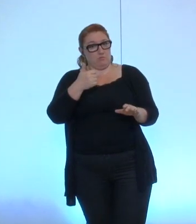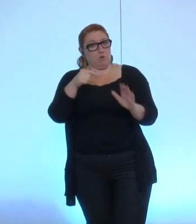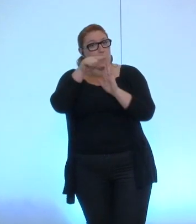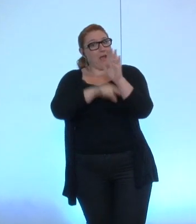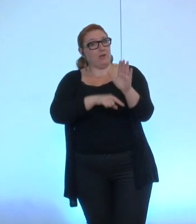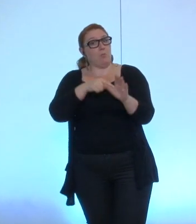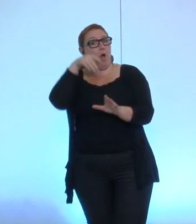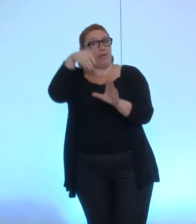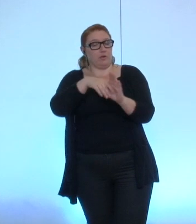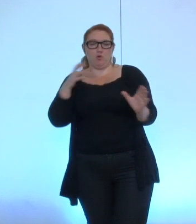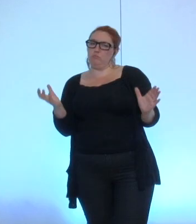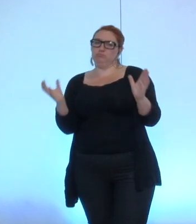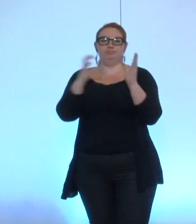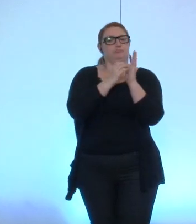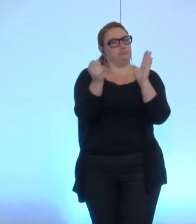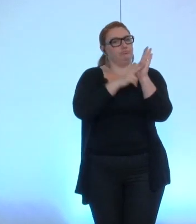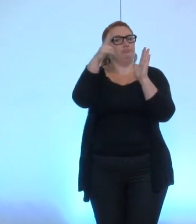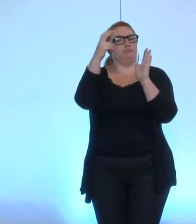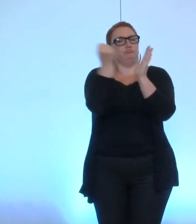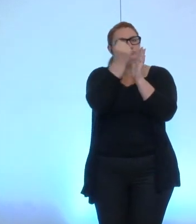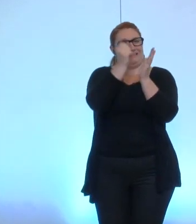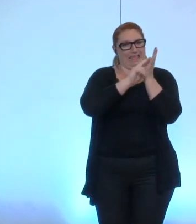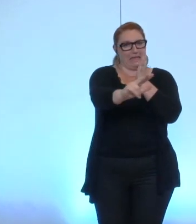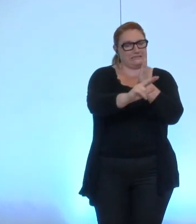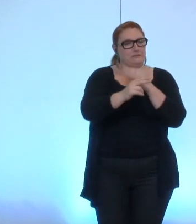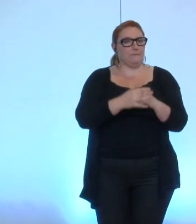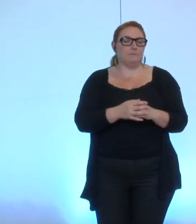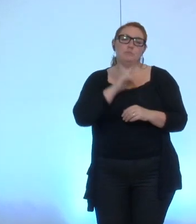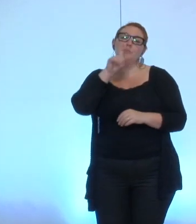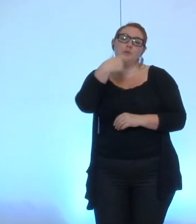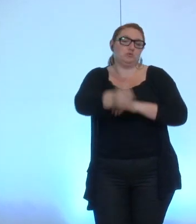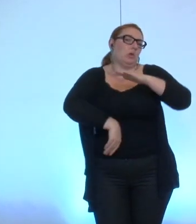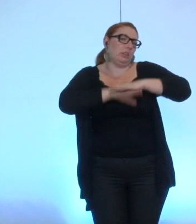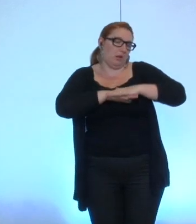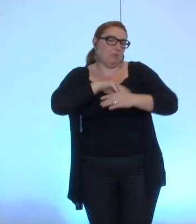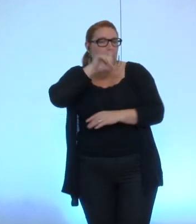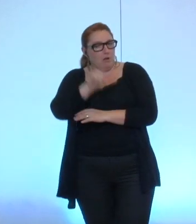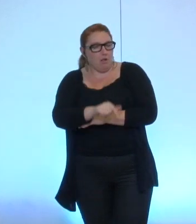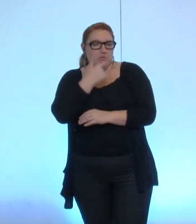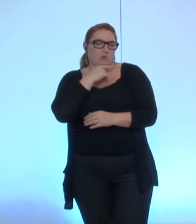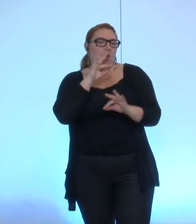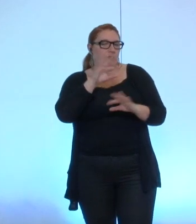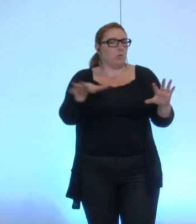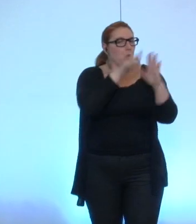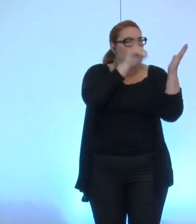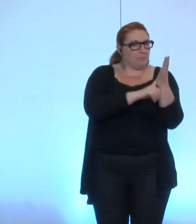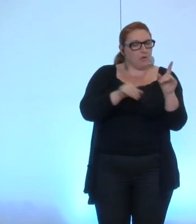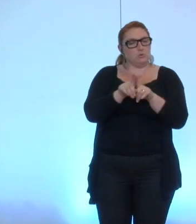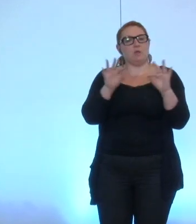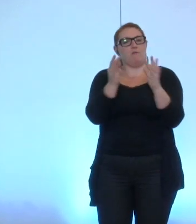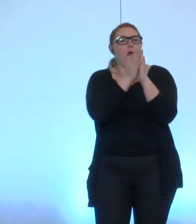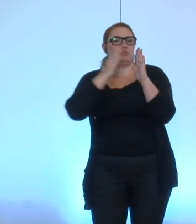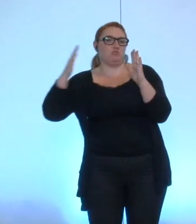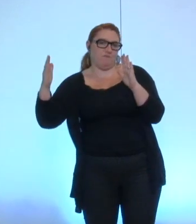intérieur, avec toutes les limites que cela doit avoir, à la fois en termes de droits à l'image et d'archivage.